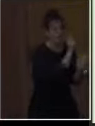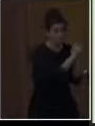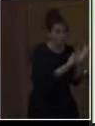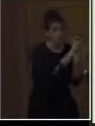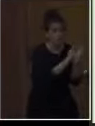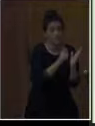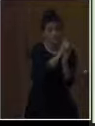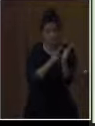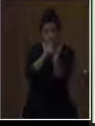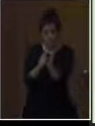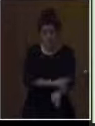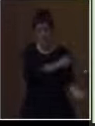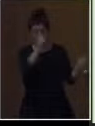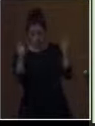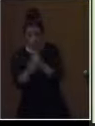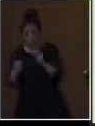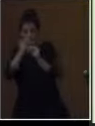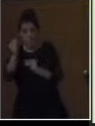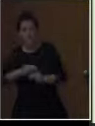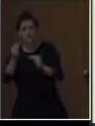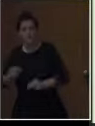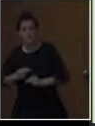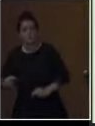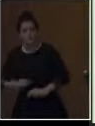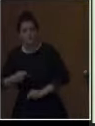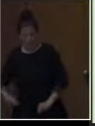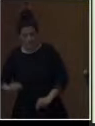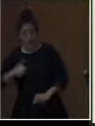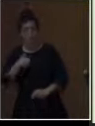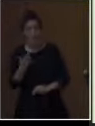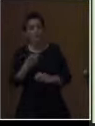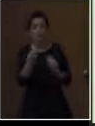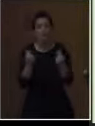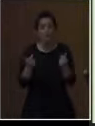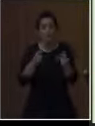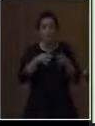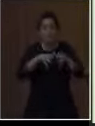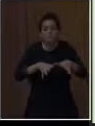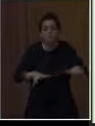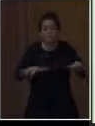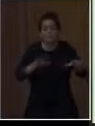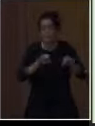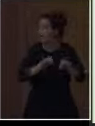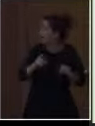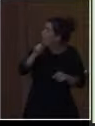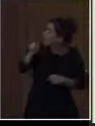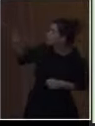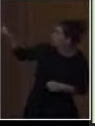αποδελτίωση, η απόδοση και η παρουσίασή τους μέσω στατιστικών διαγραμμάτων και η διατύπωση συμπερασμάτων.